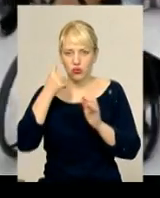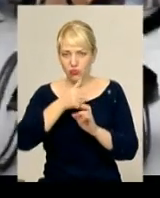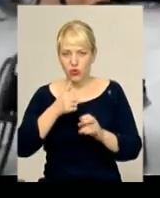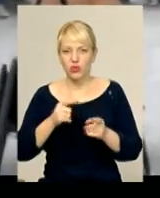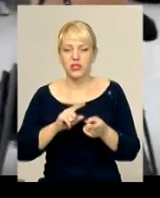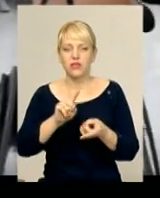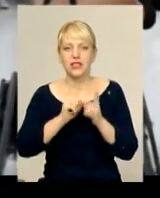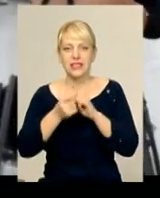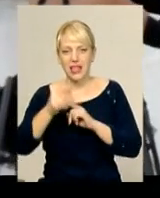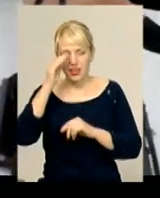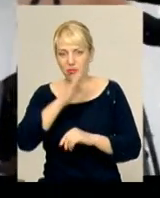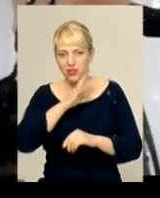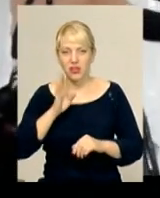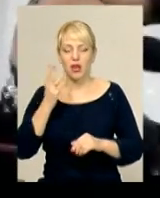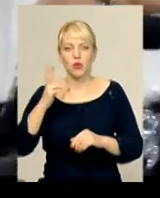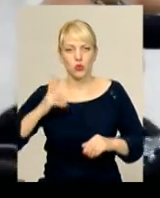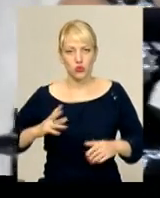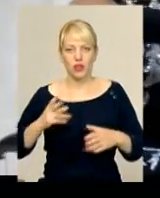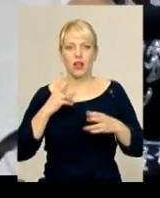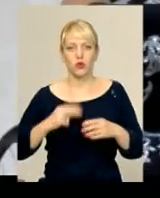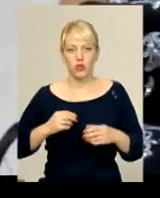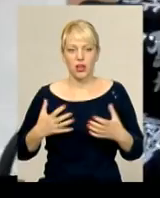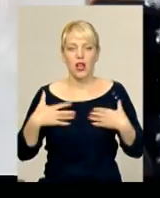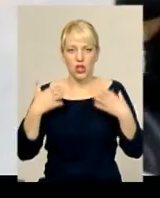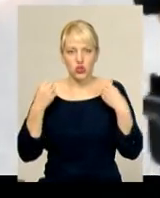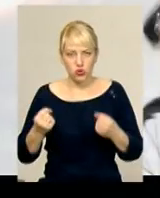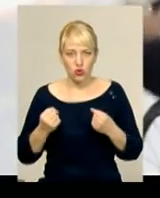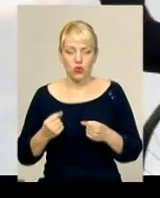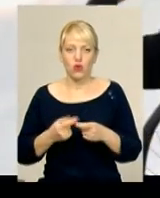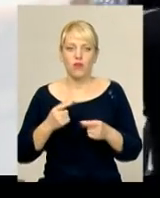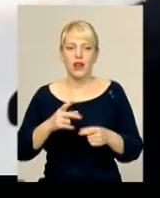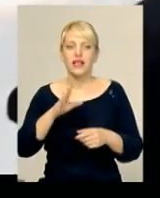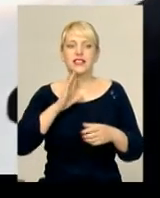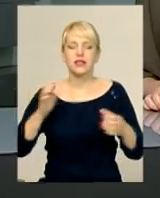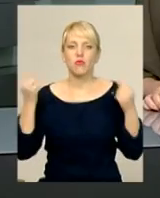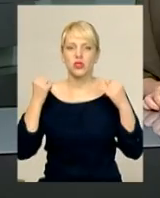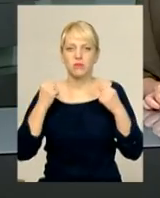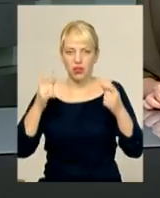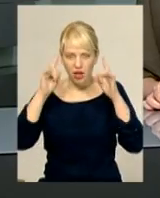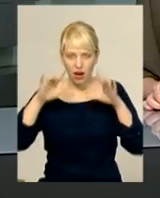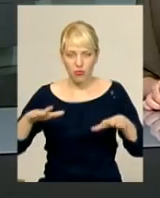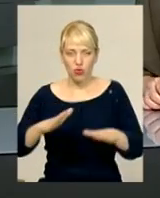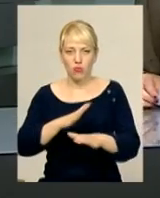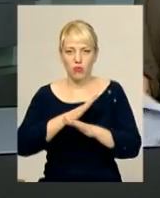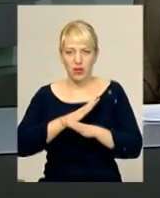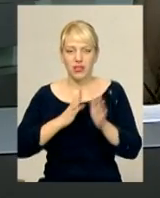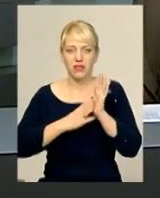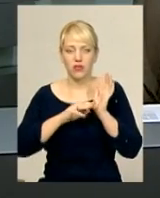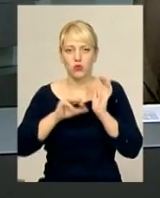батьками, їхня донька народилася здоровою. Спортсменка раптово померла 9 жовтня, їй було 34 роки.